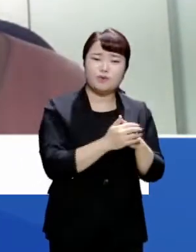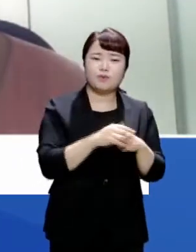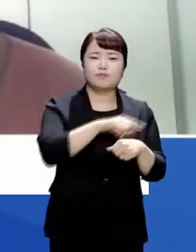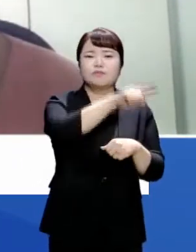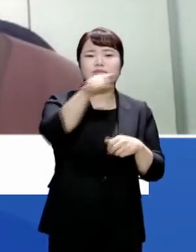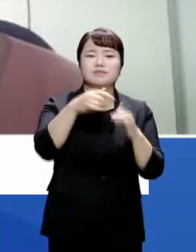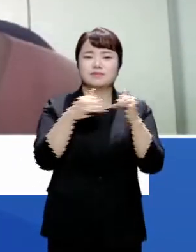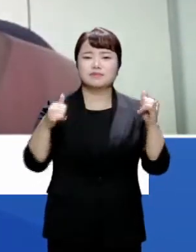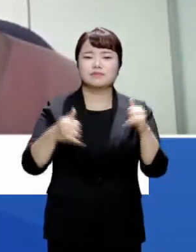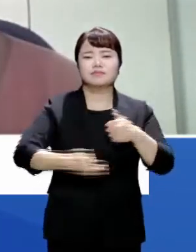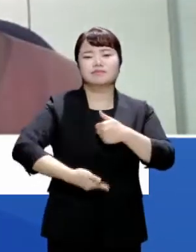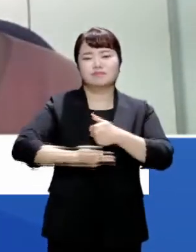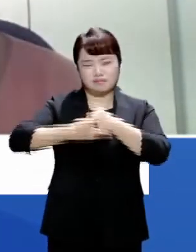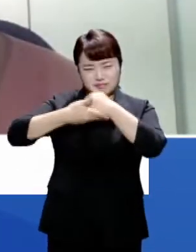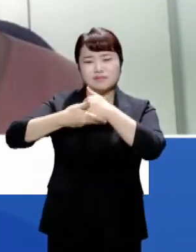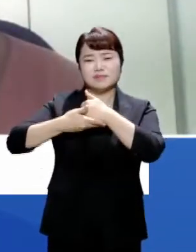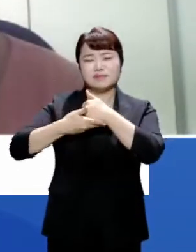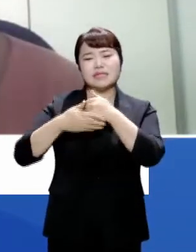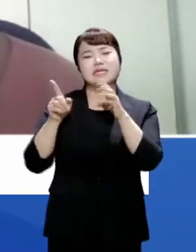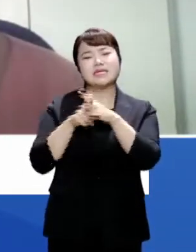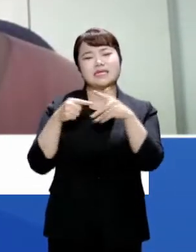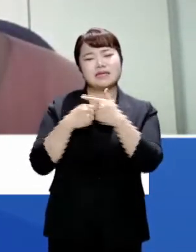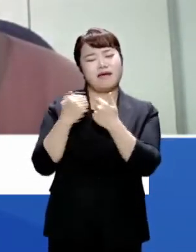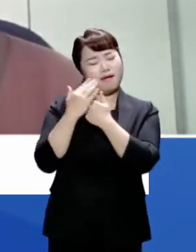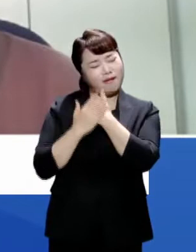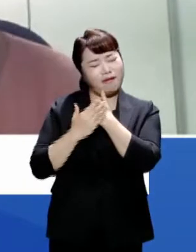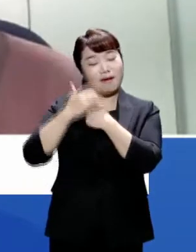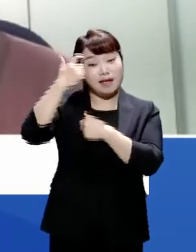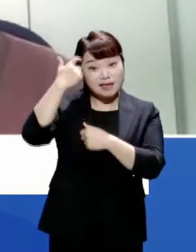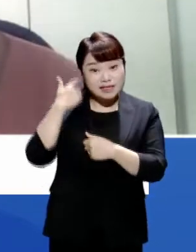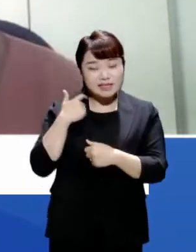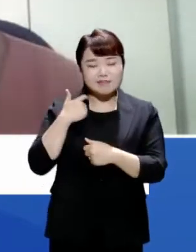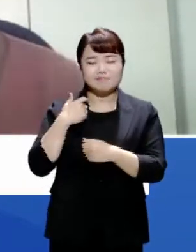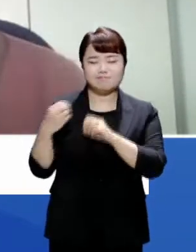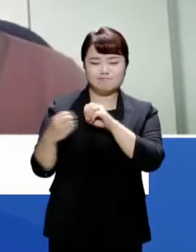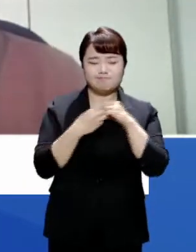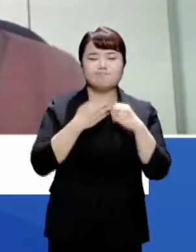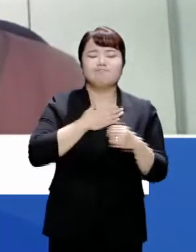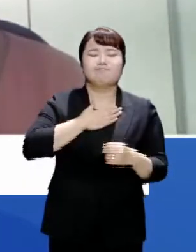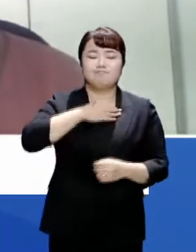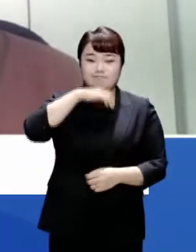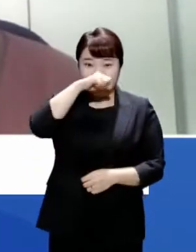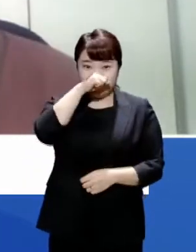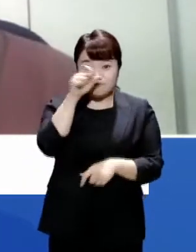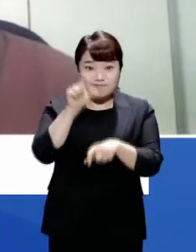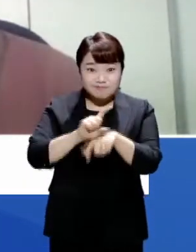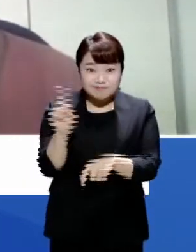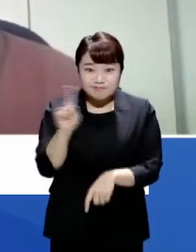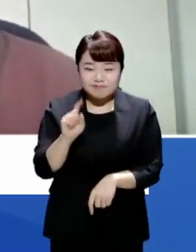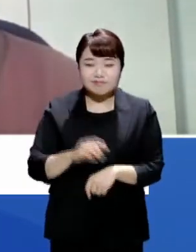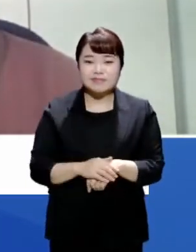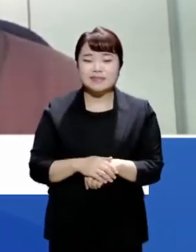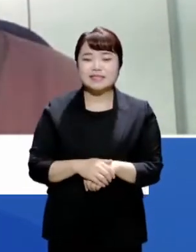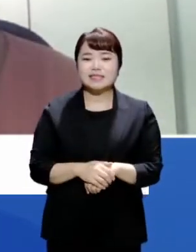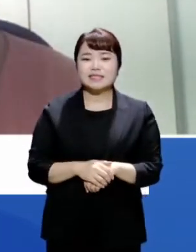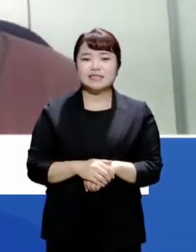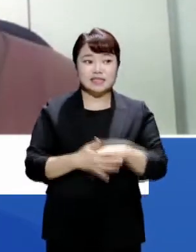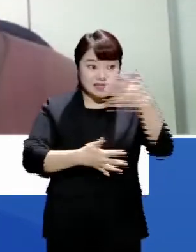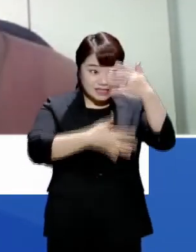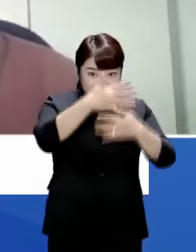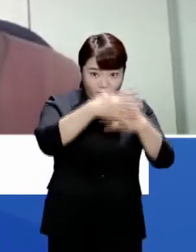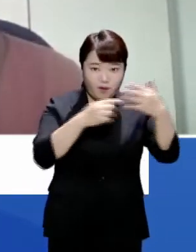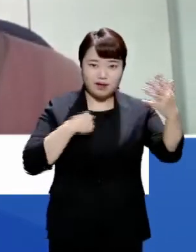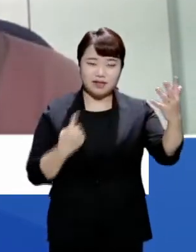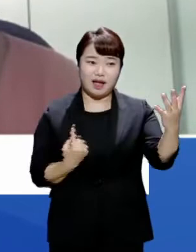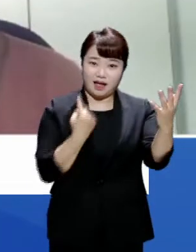조금 인정받고 이해받는 것 같아서 개인적으로 너무 좋은 시간이었고요. 또 무엇보다도 더 의미 있는 영화에